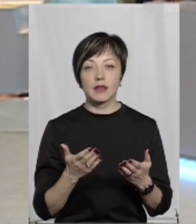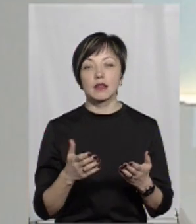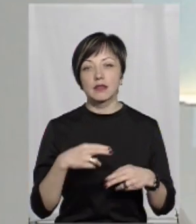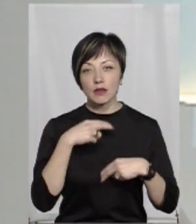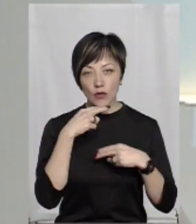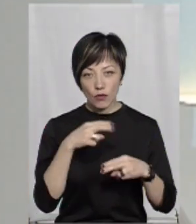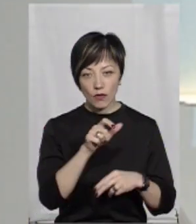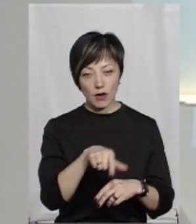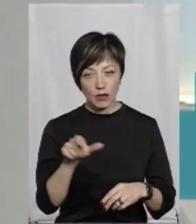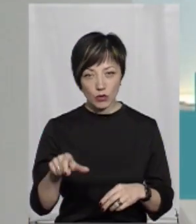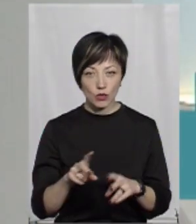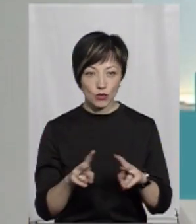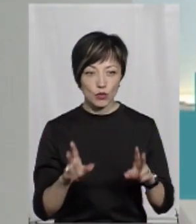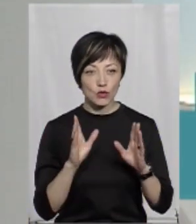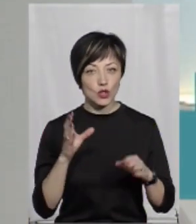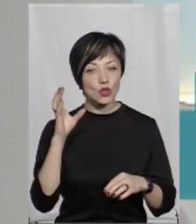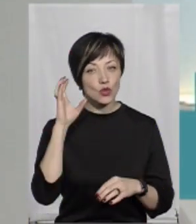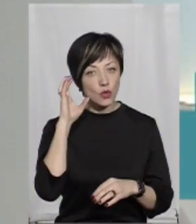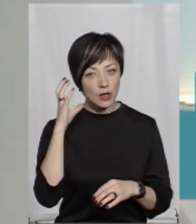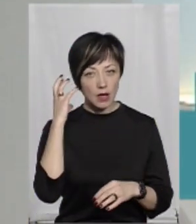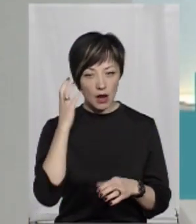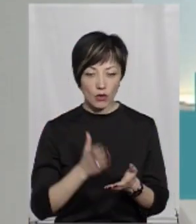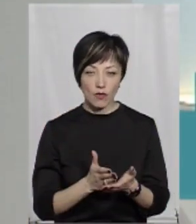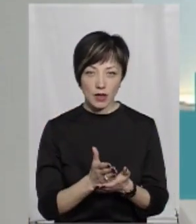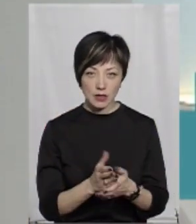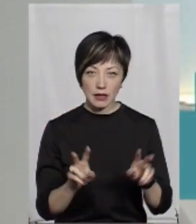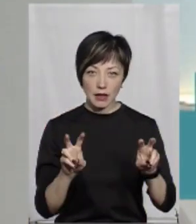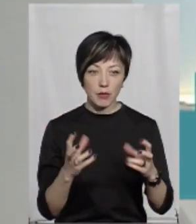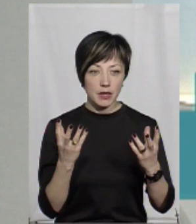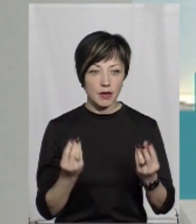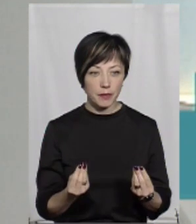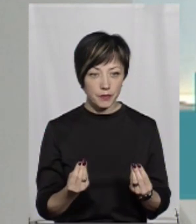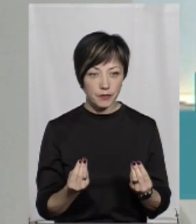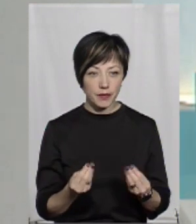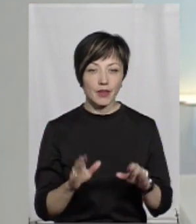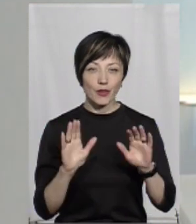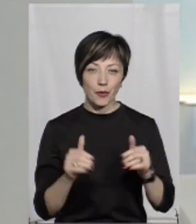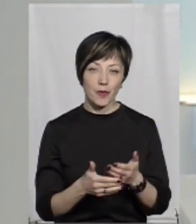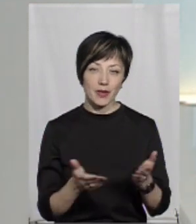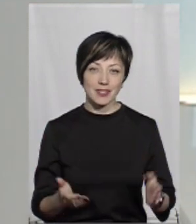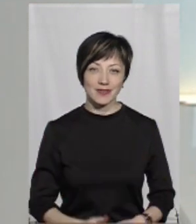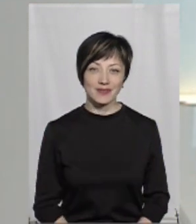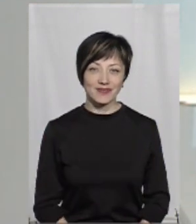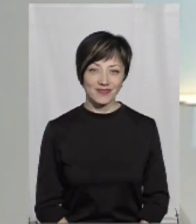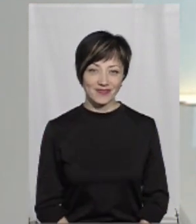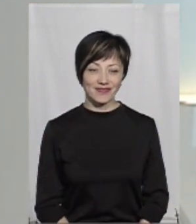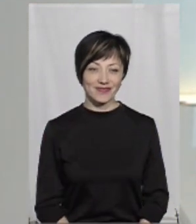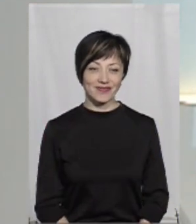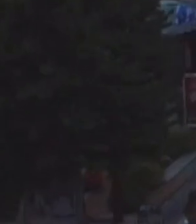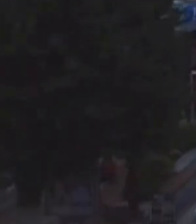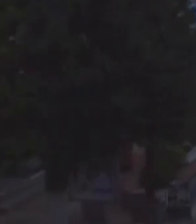дякую глядачам і тим, хто буде слухати радіоверсію теми дня. До побачення. Здоров'я бажаю.